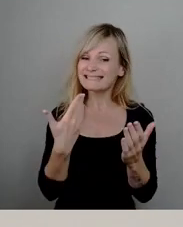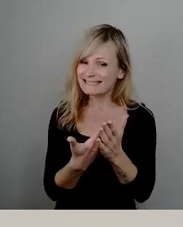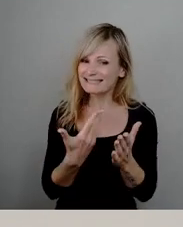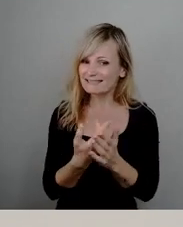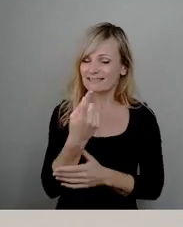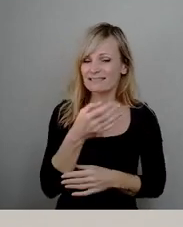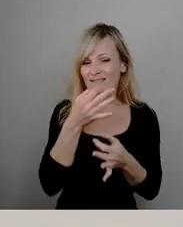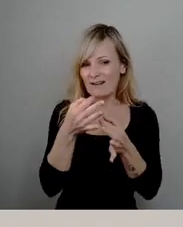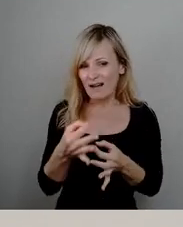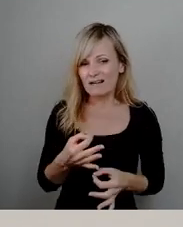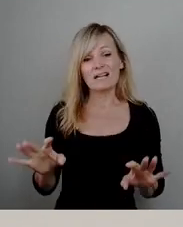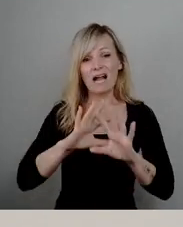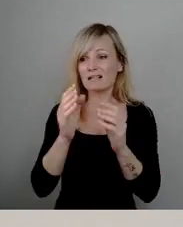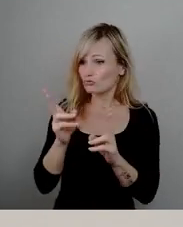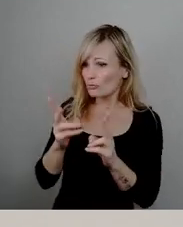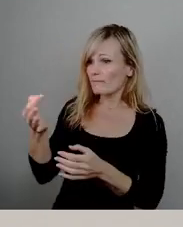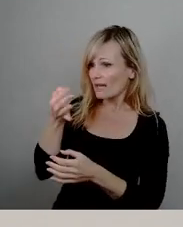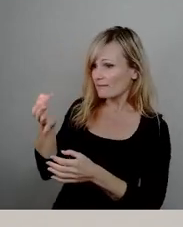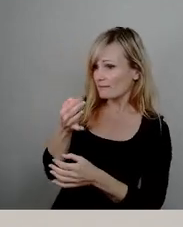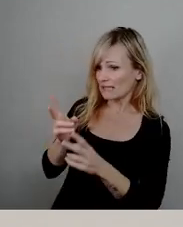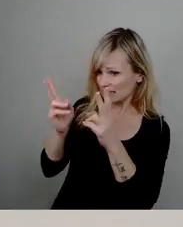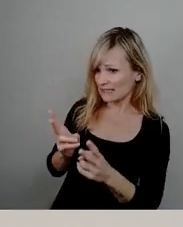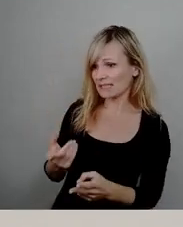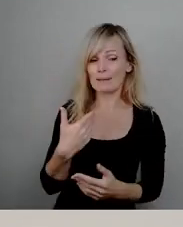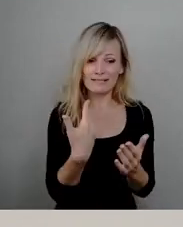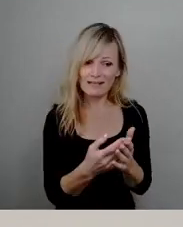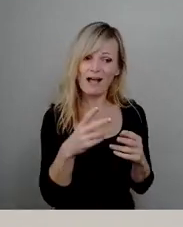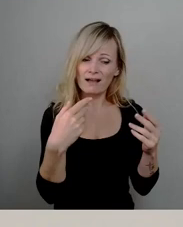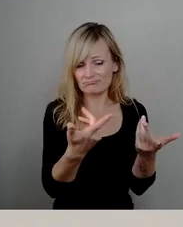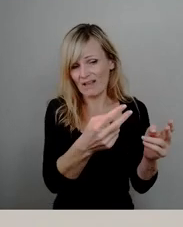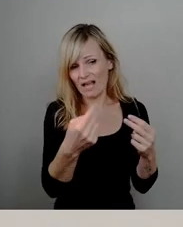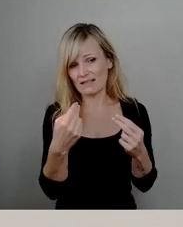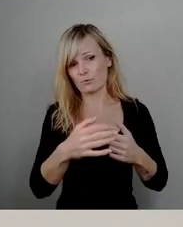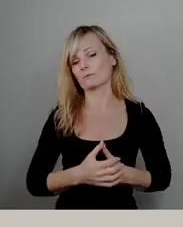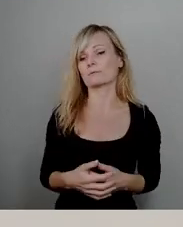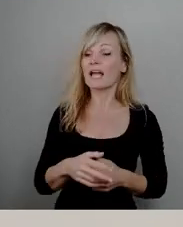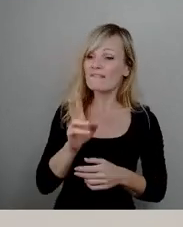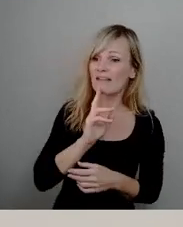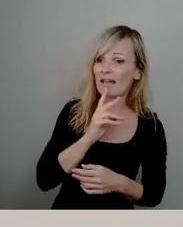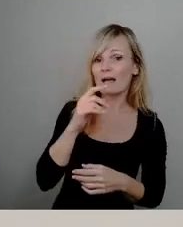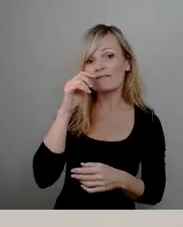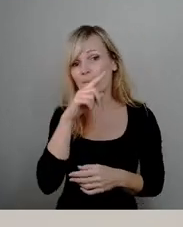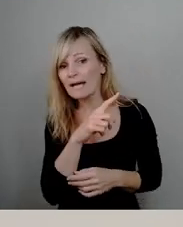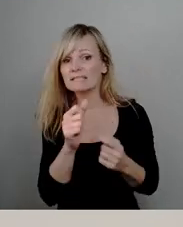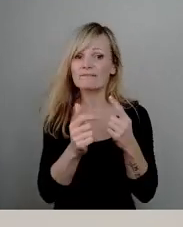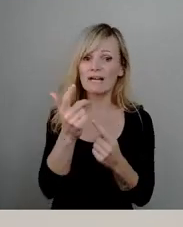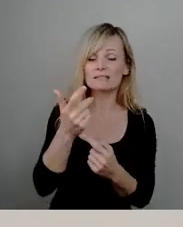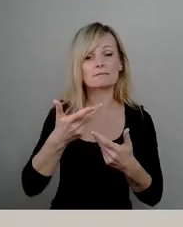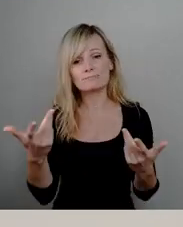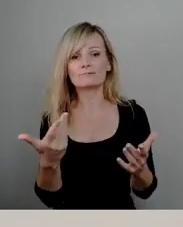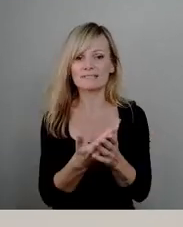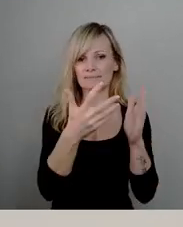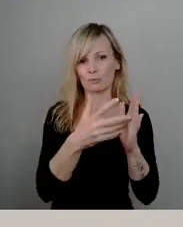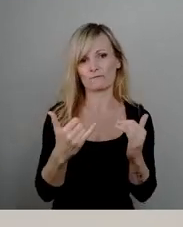Fragen, die sind ja alle richtig, beantwortet werden. Sind da Fehler gemacht worden, gab es da Versäumnisse? Und genau das wird derzeit